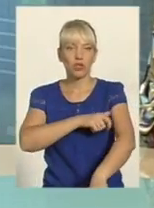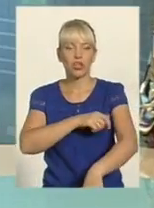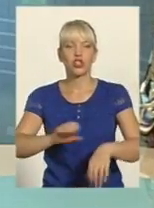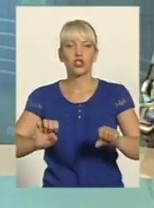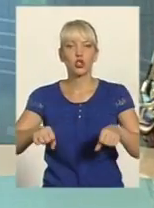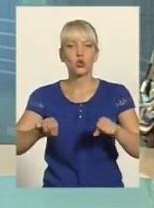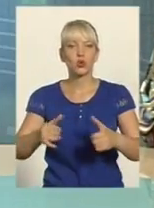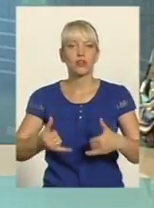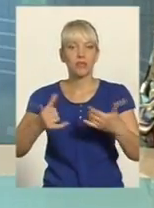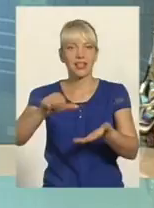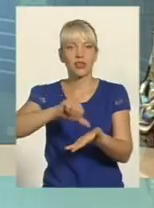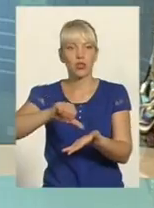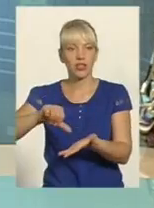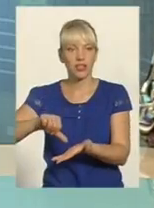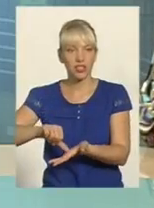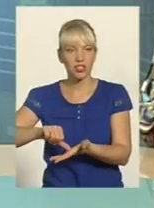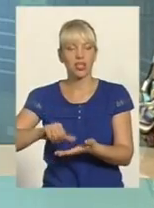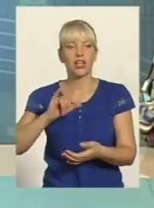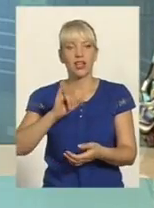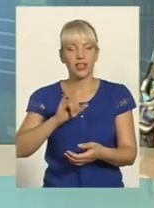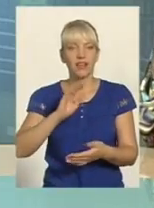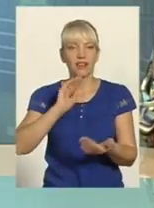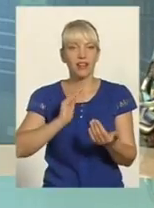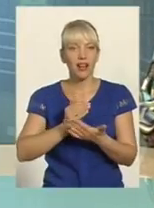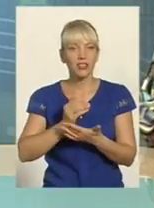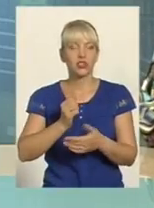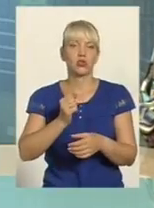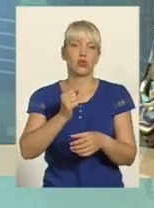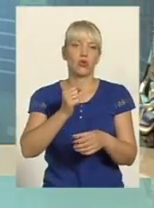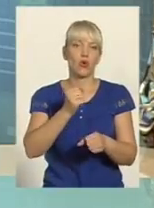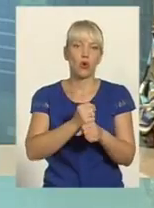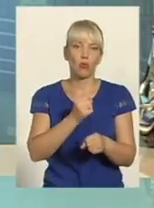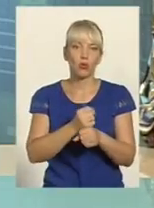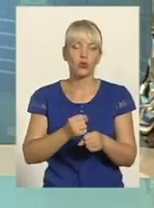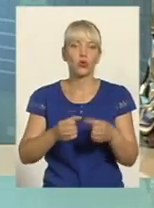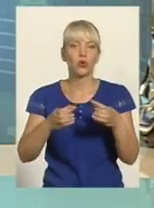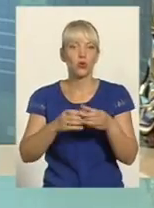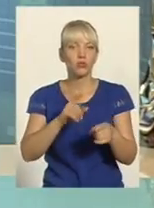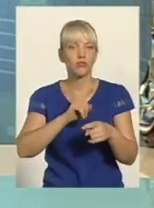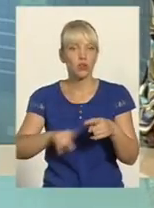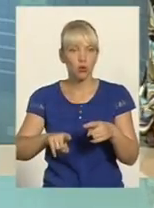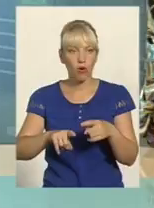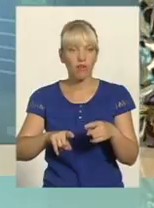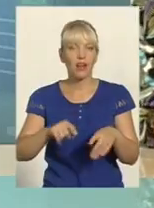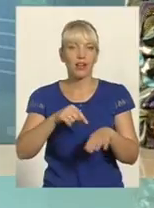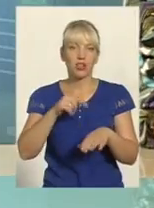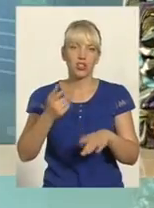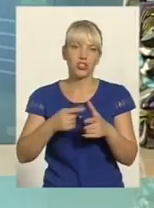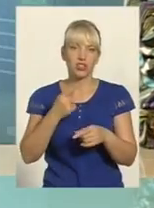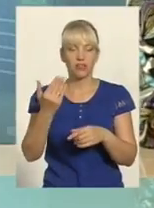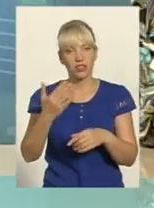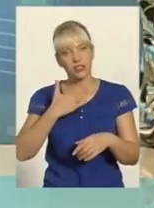для дільничних Якісною роботою груп швидкого реагування Скажіть, будь ласка, чи ви